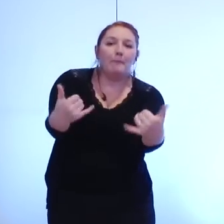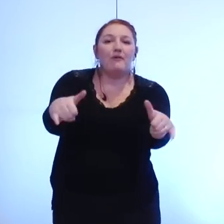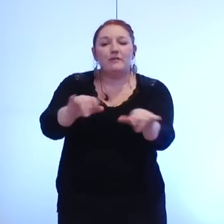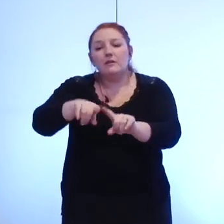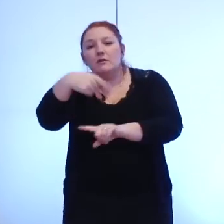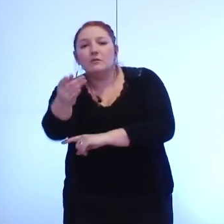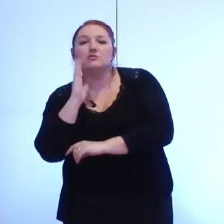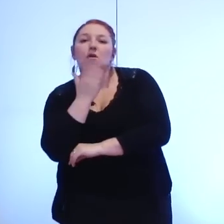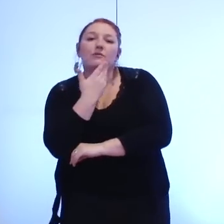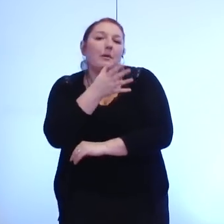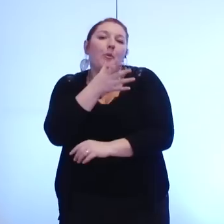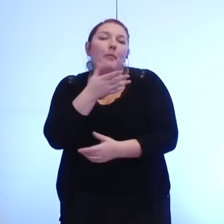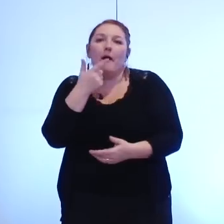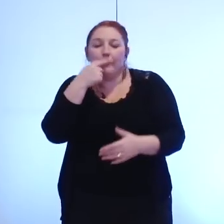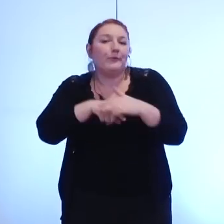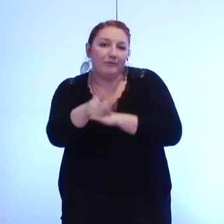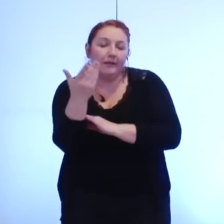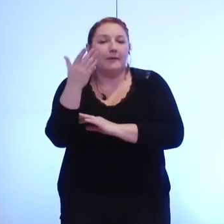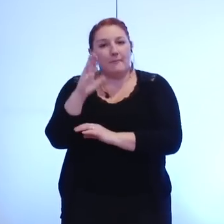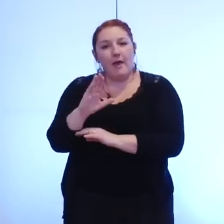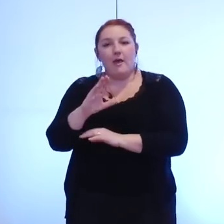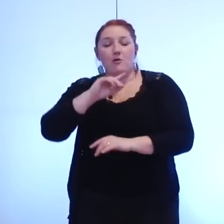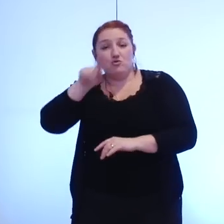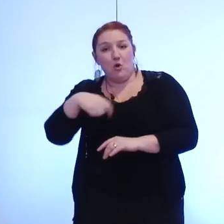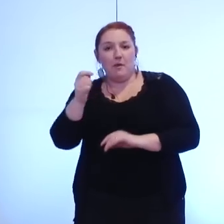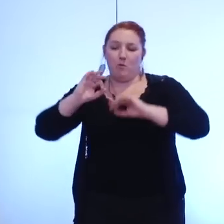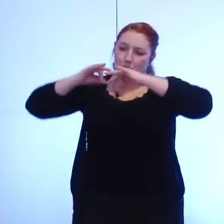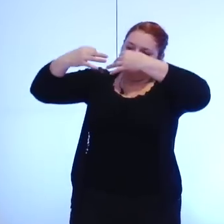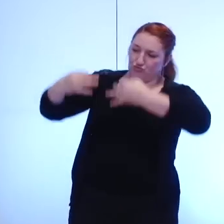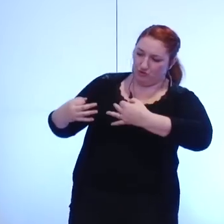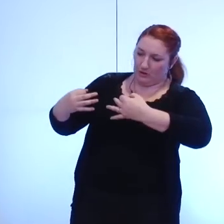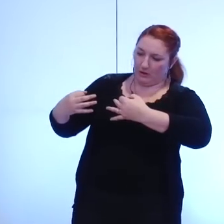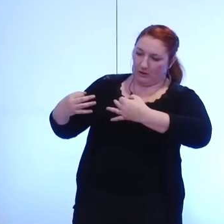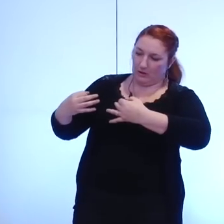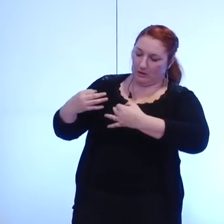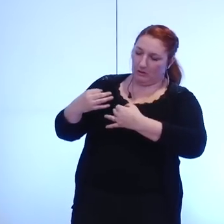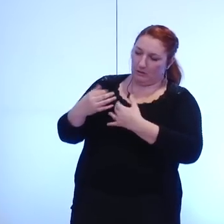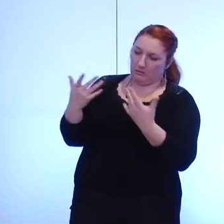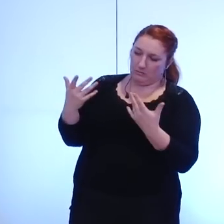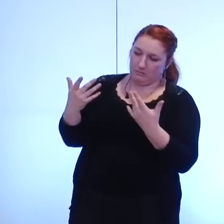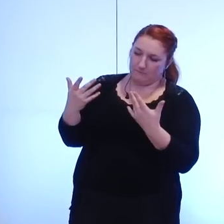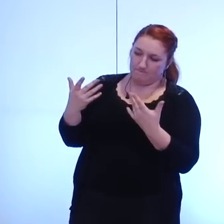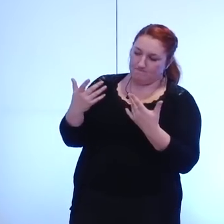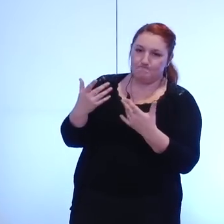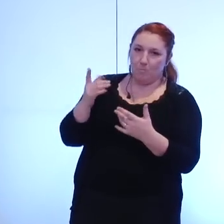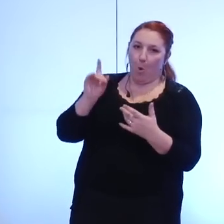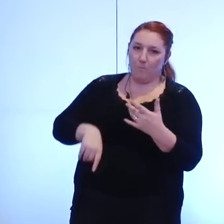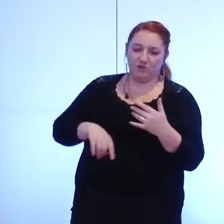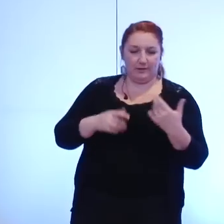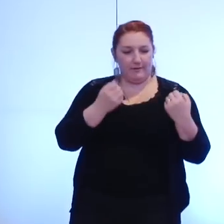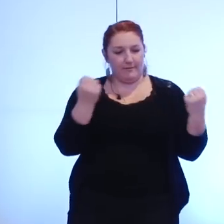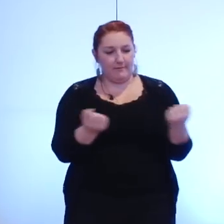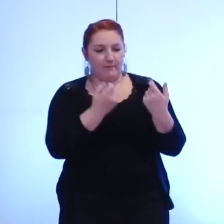en janvier, la commande budgétaire devrait nous amener à diminuer encore ce montant. La seule